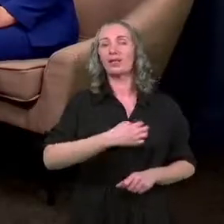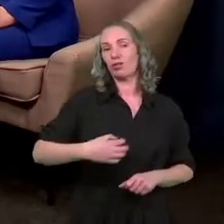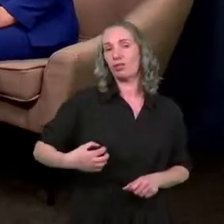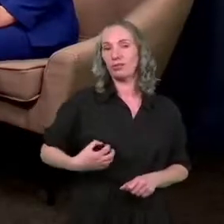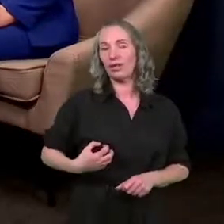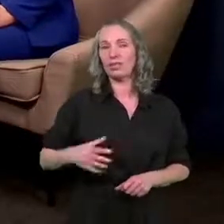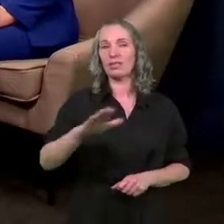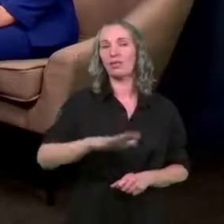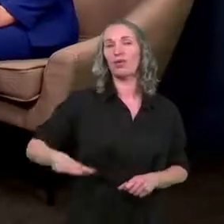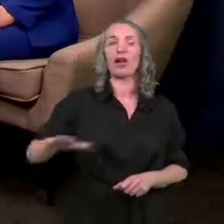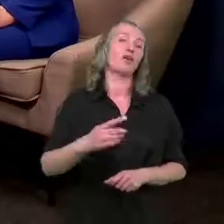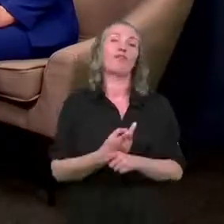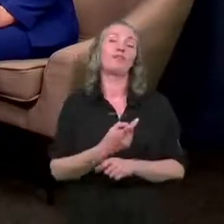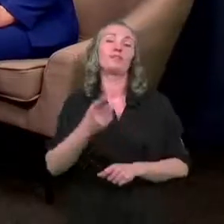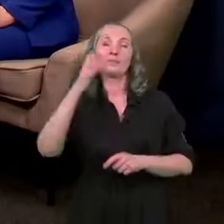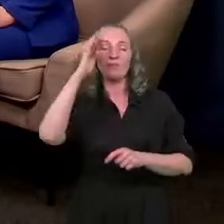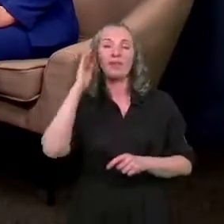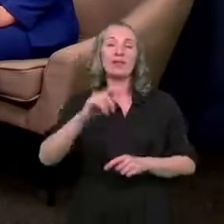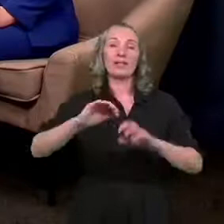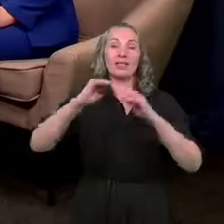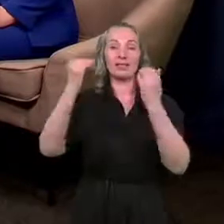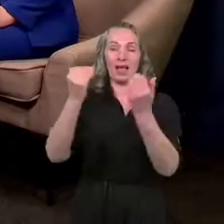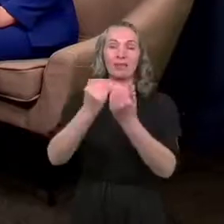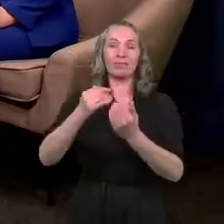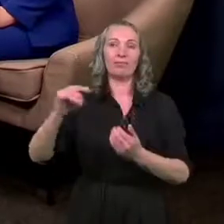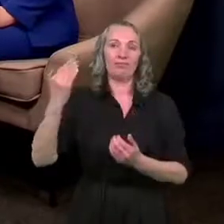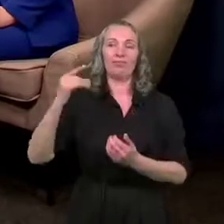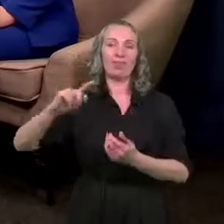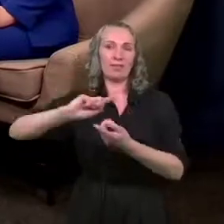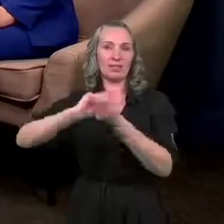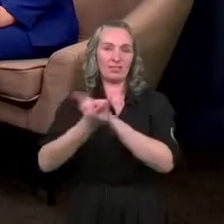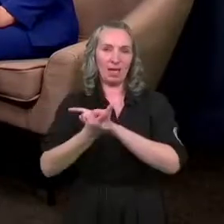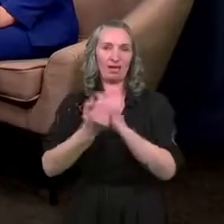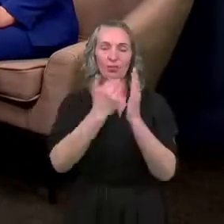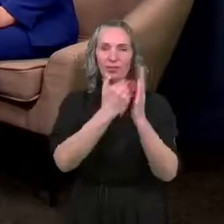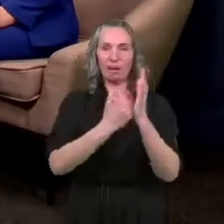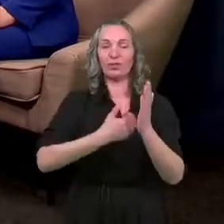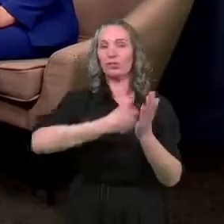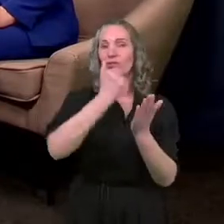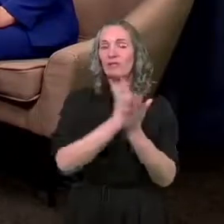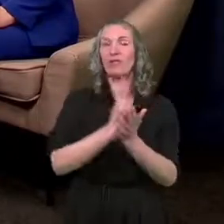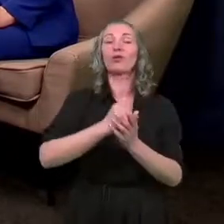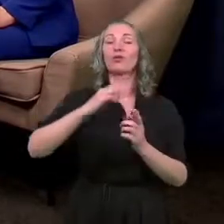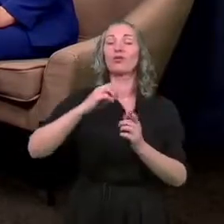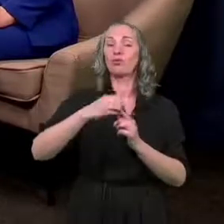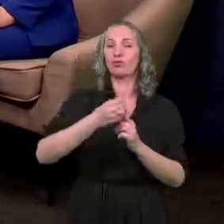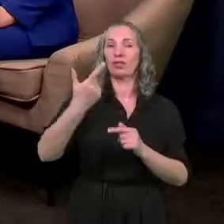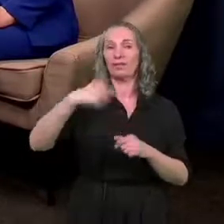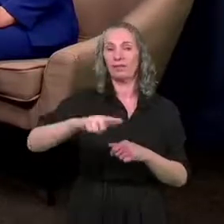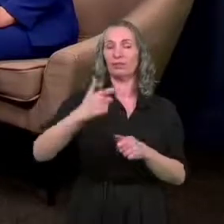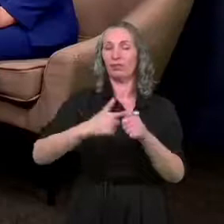Krajowego. Ostatnio Sejm zmienił te zapisy. Ustawa z grudnia 2020